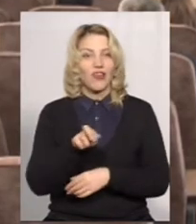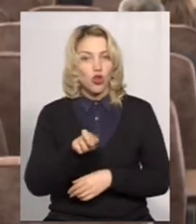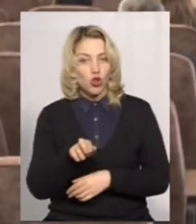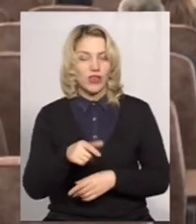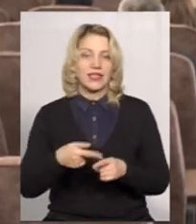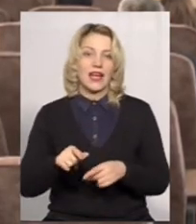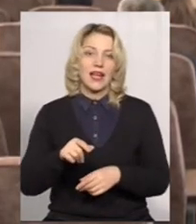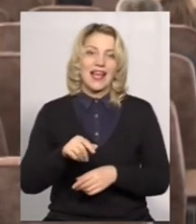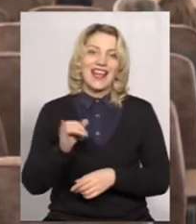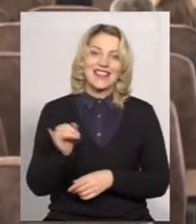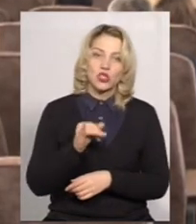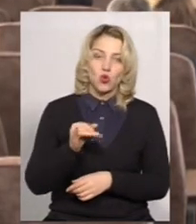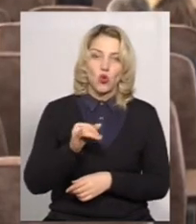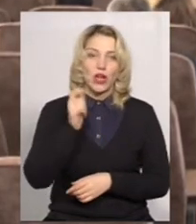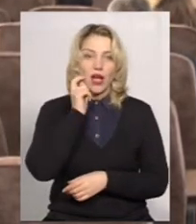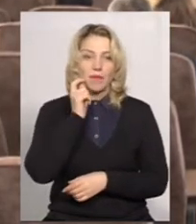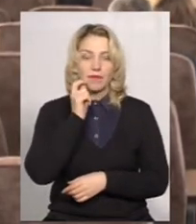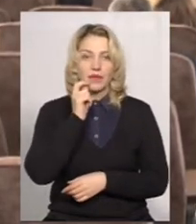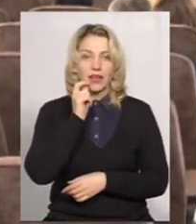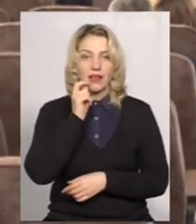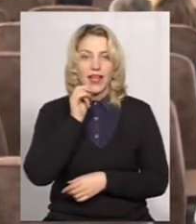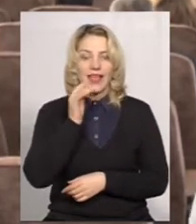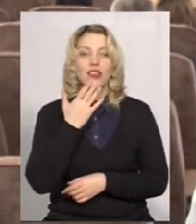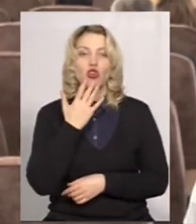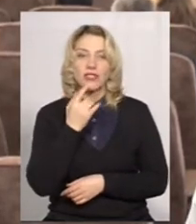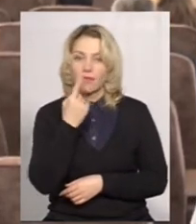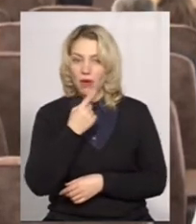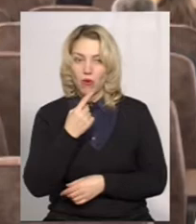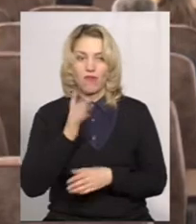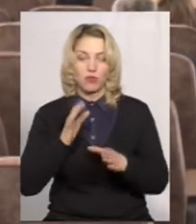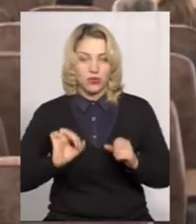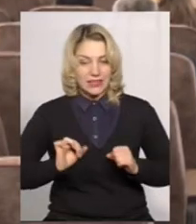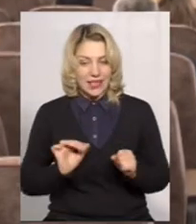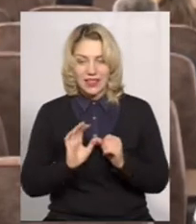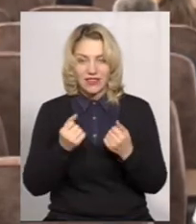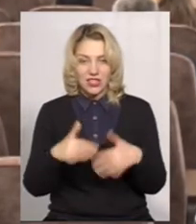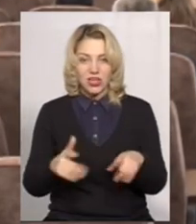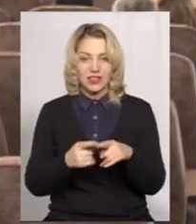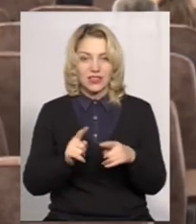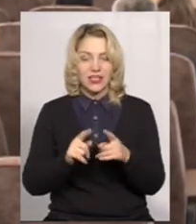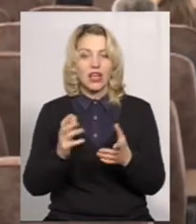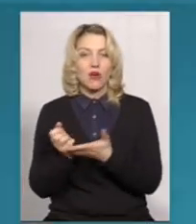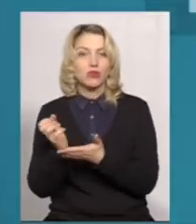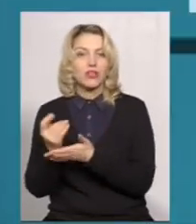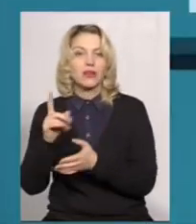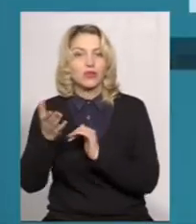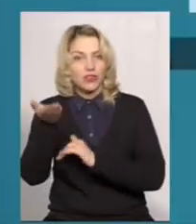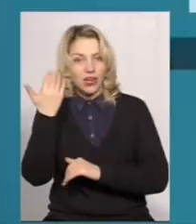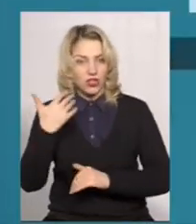історія, іноземна мова намагатимуться не втрачати тих позицій, які здобуті у минулому році.